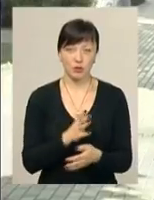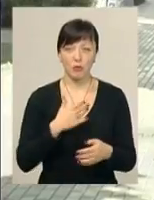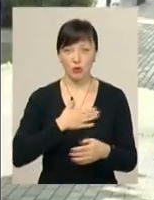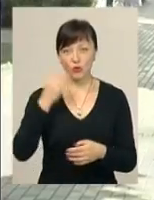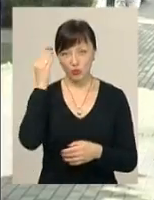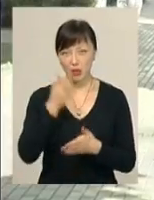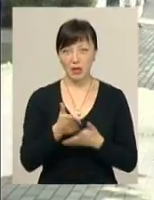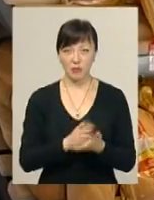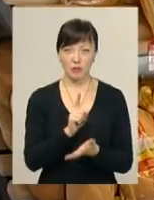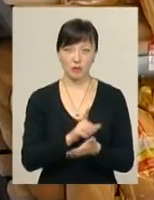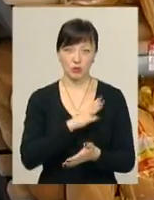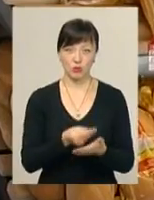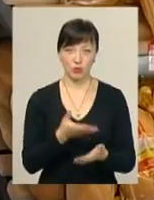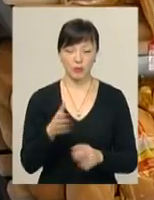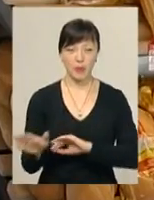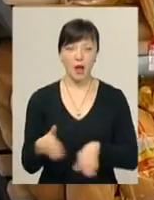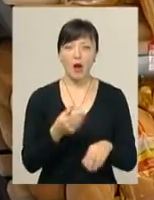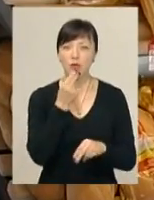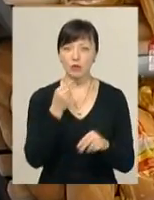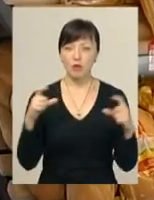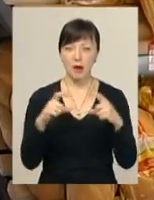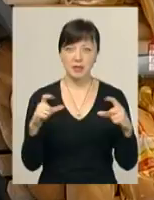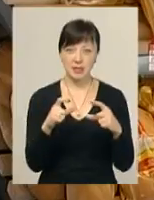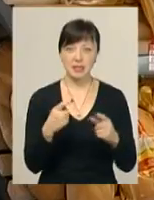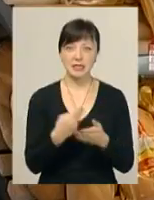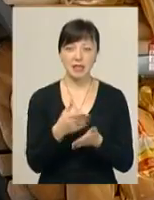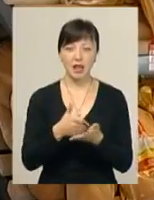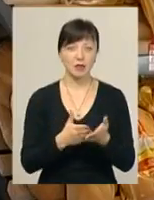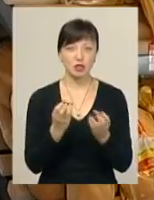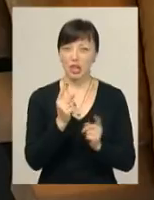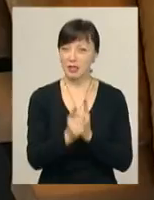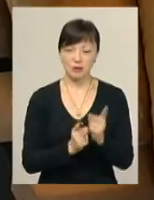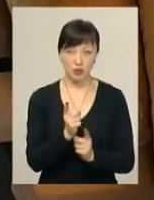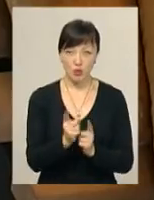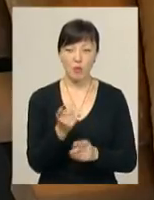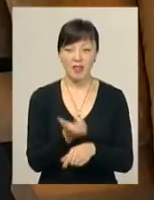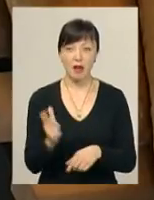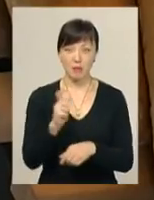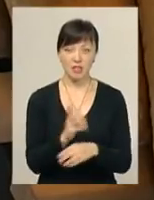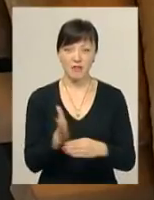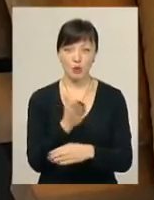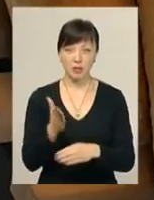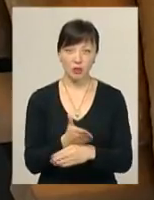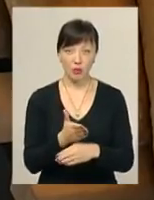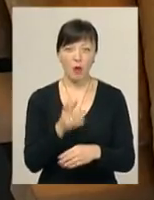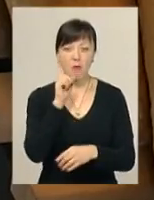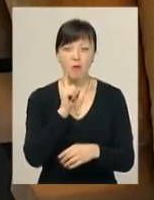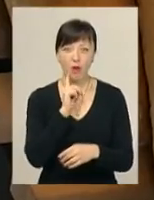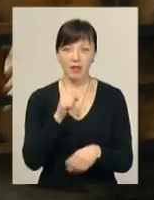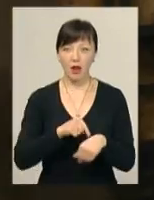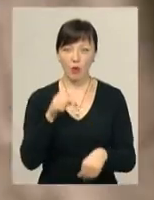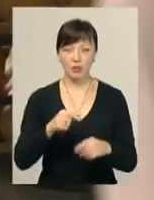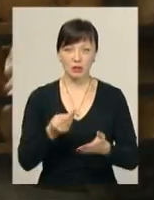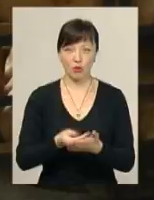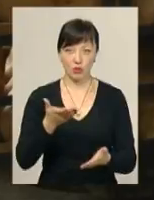На мою думку, хліб повинен бути дорогий. У продуктових магазинах області цінників на хліб ще не змінюють, бо найбільший виробник продукту допоки не реагує